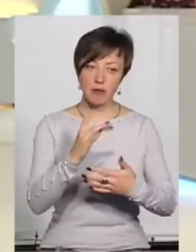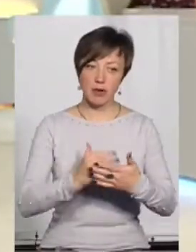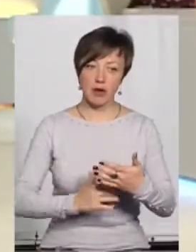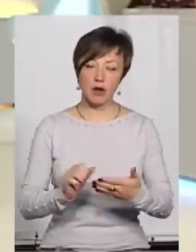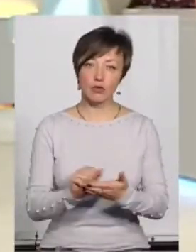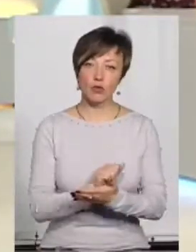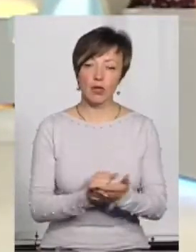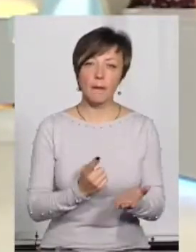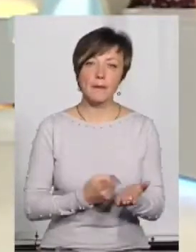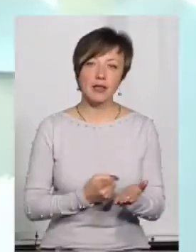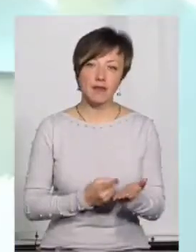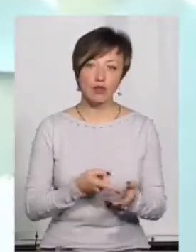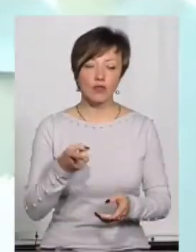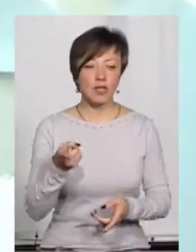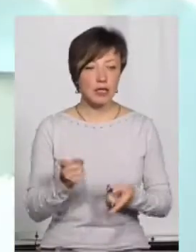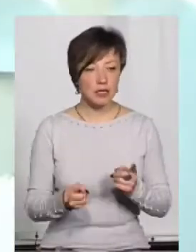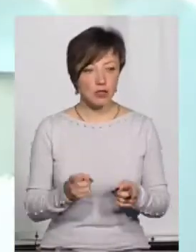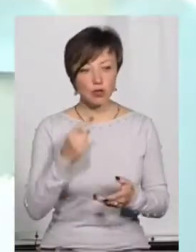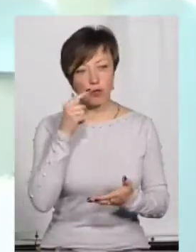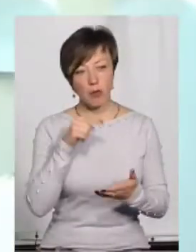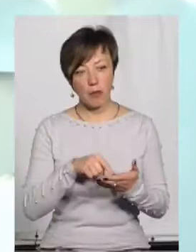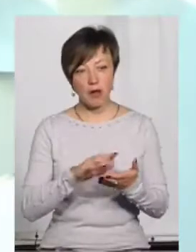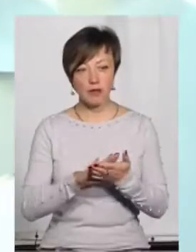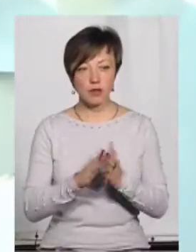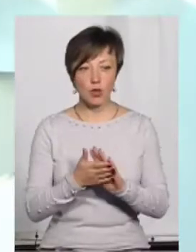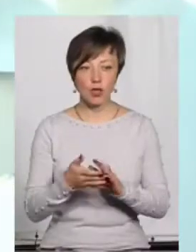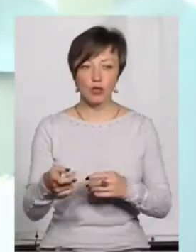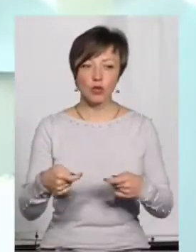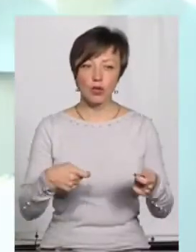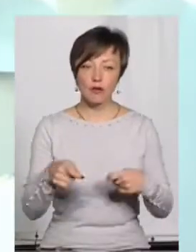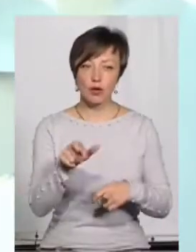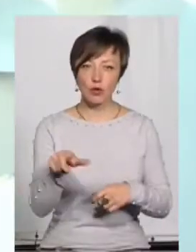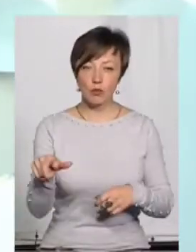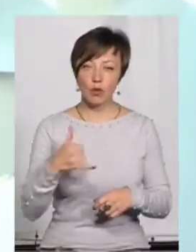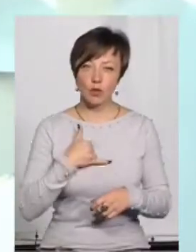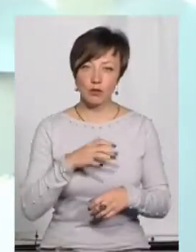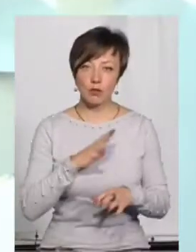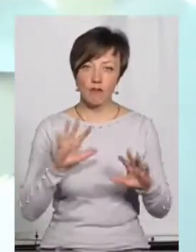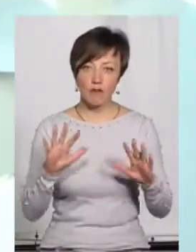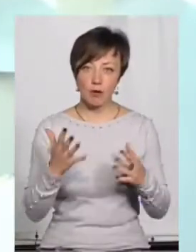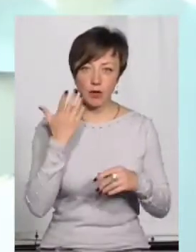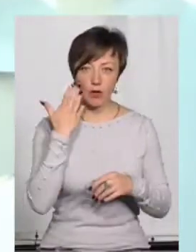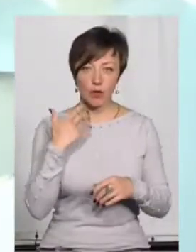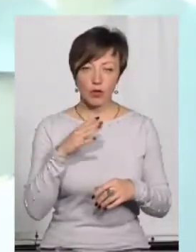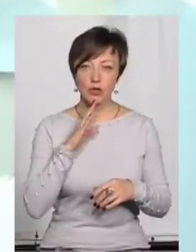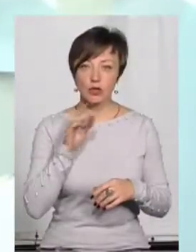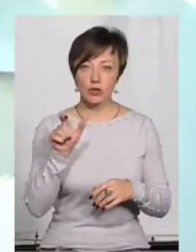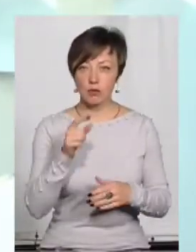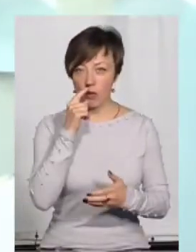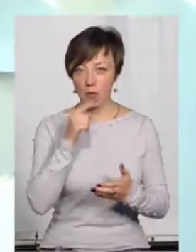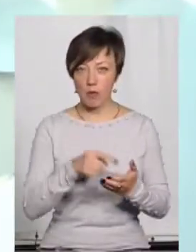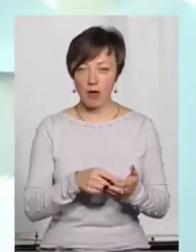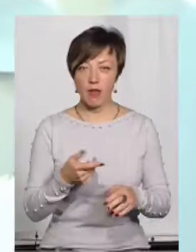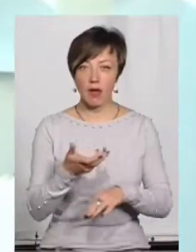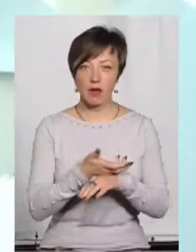документів, підтверджуючи, що вона дійсно попала у ситуацію торгівлі людьми. От у нас був такий випадок, коли жінка попала у сексуальну